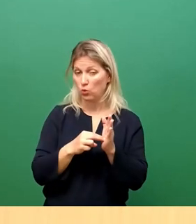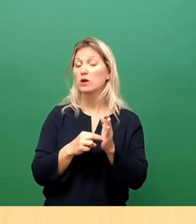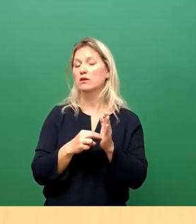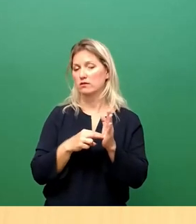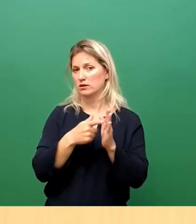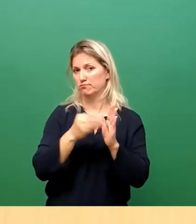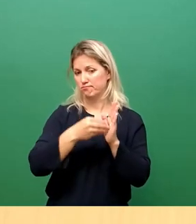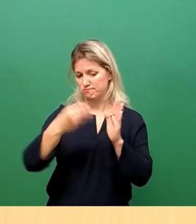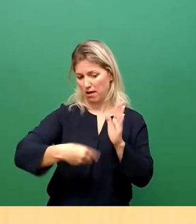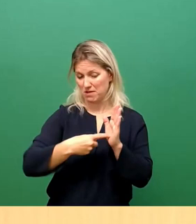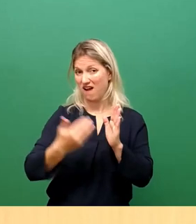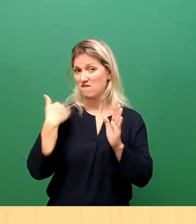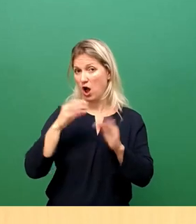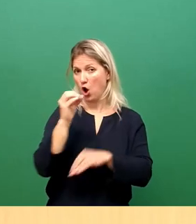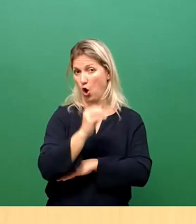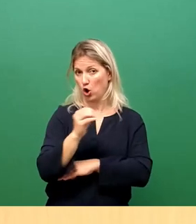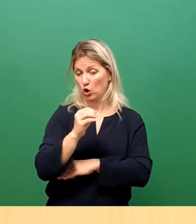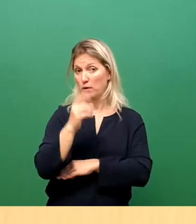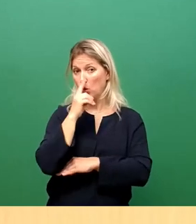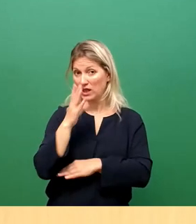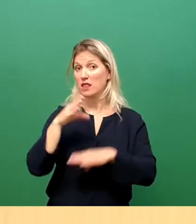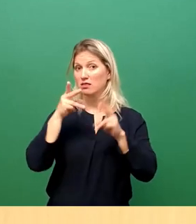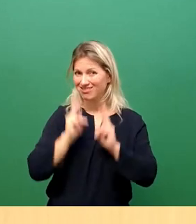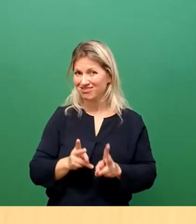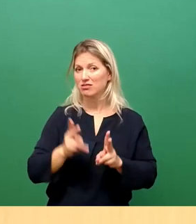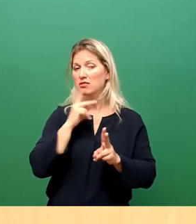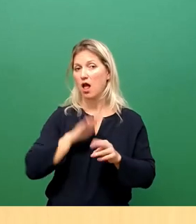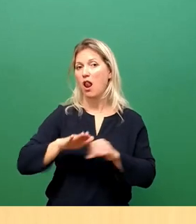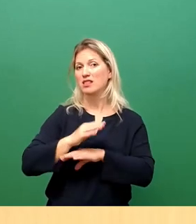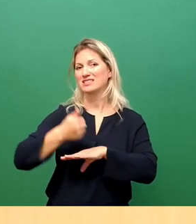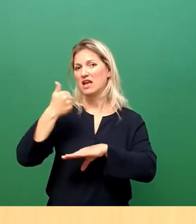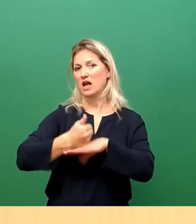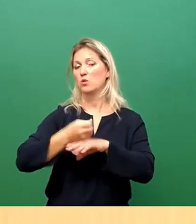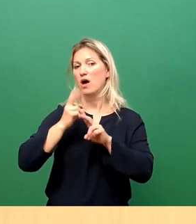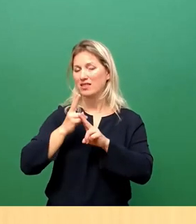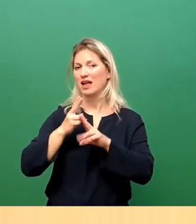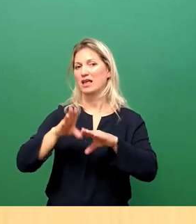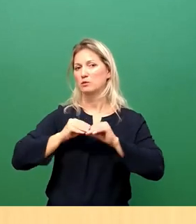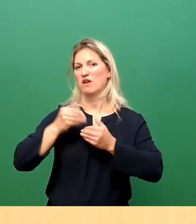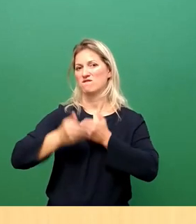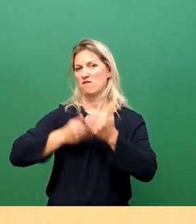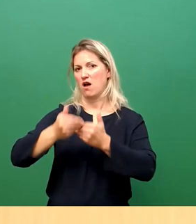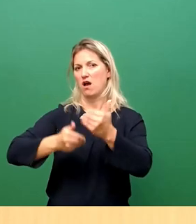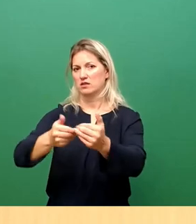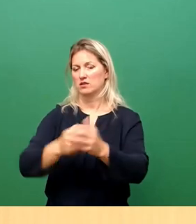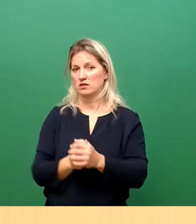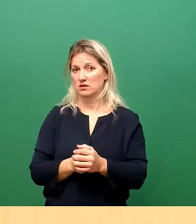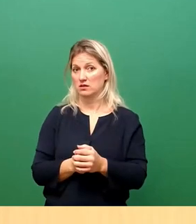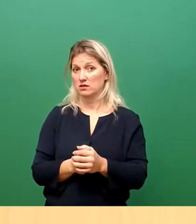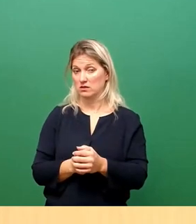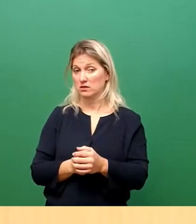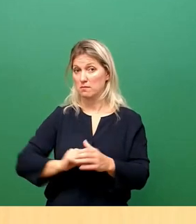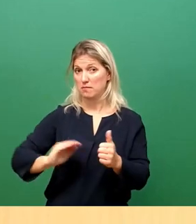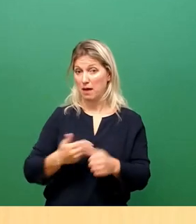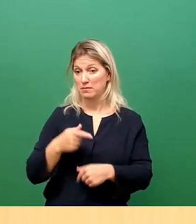Oktober. Und damit beginnt das formelle Genehmigungsverfahren bei der Landessirektion. Das waren jetzt im schnellen Ritt knappe 20